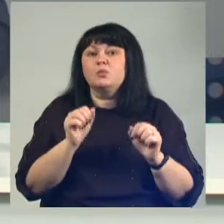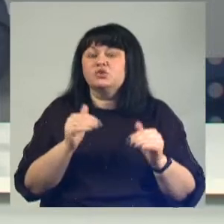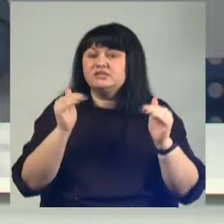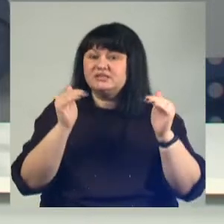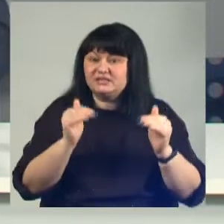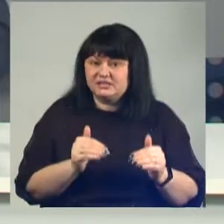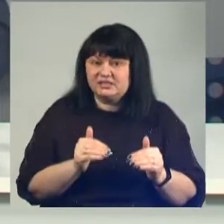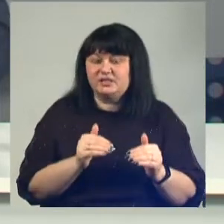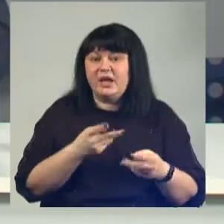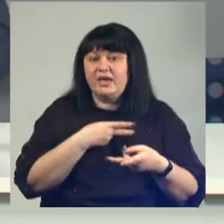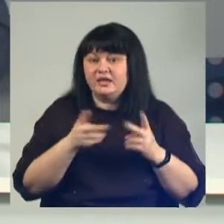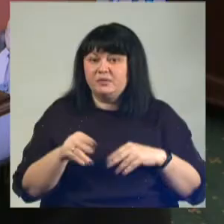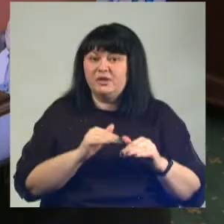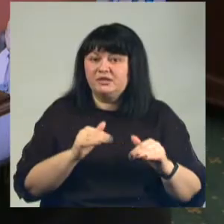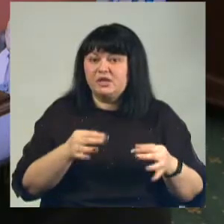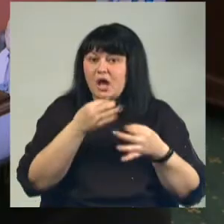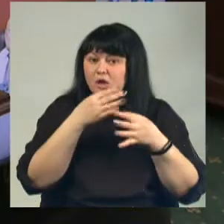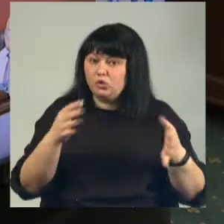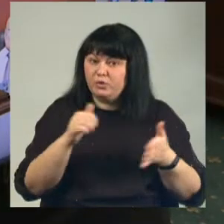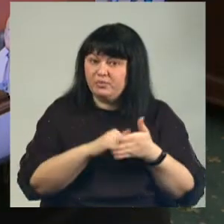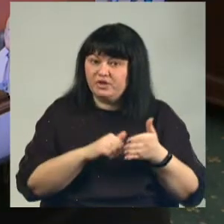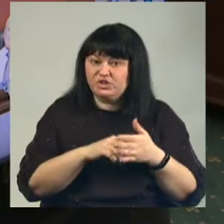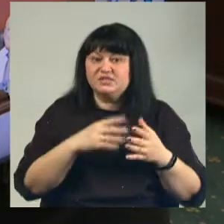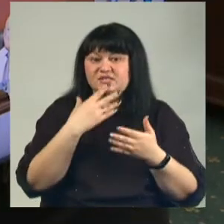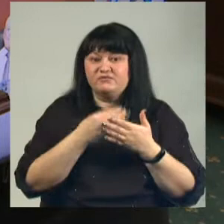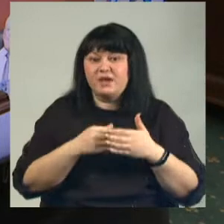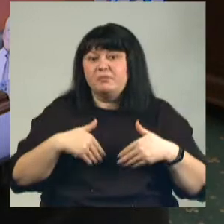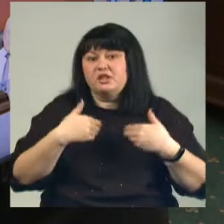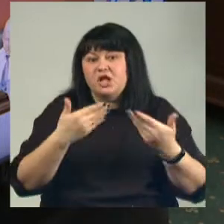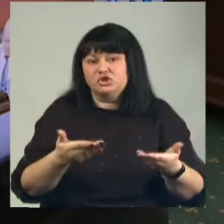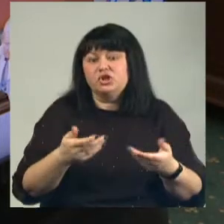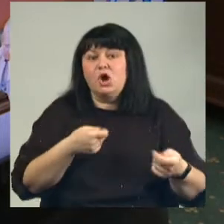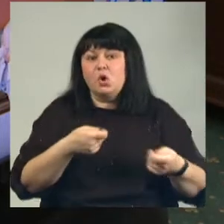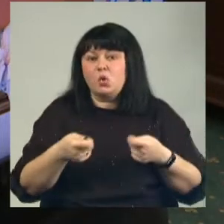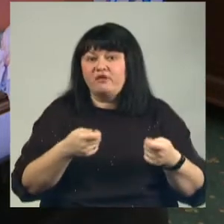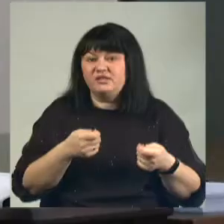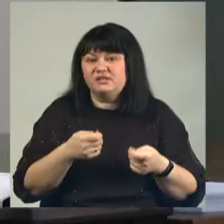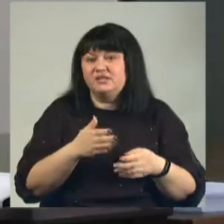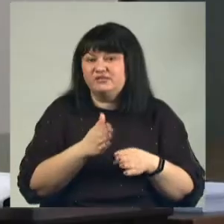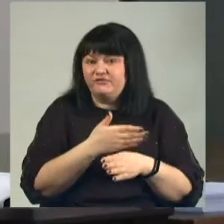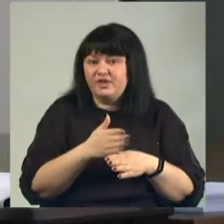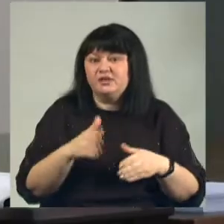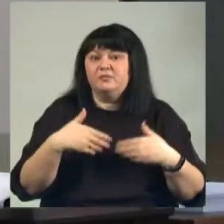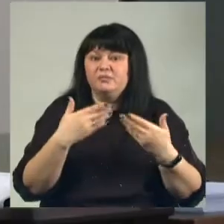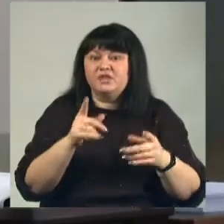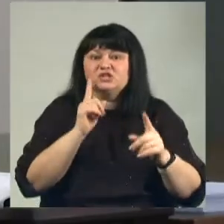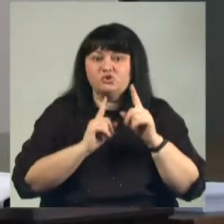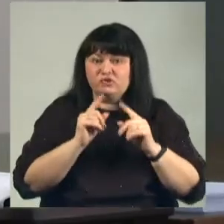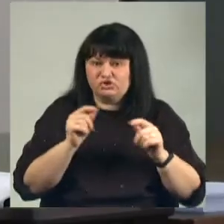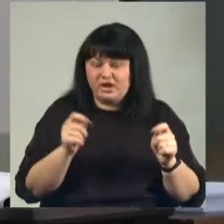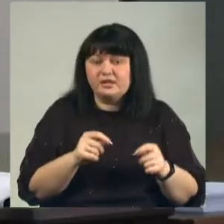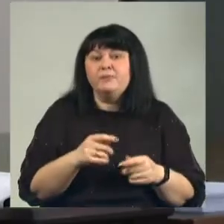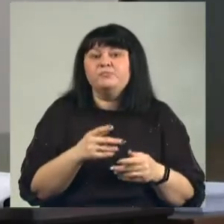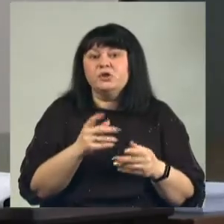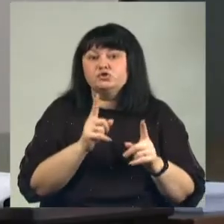гибель детей от любых причин. Свои предложения руководители ведомств внесли на оперативном совещании правительства области. Чтобы предупредить